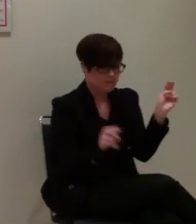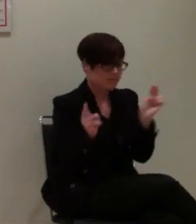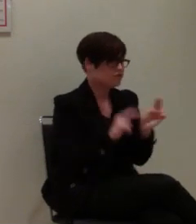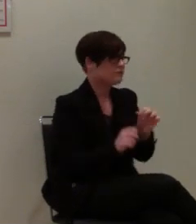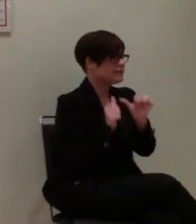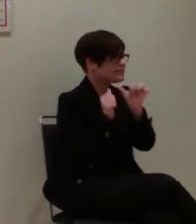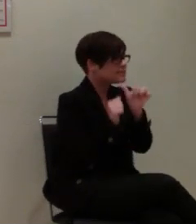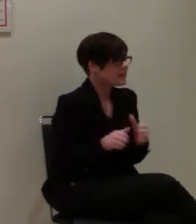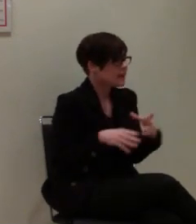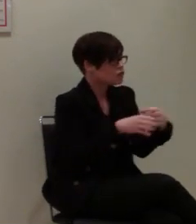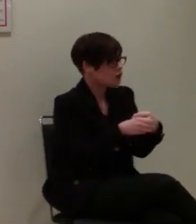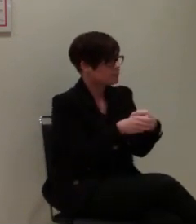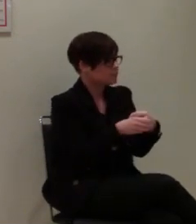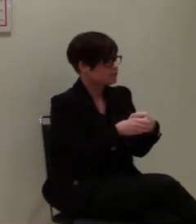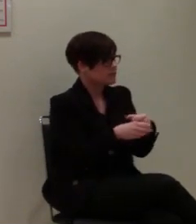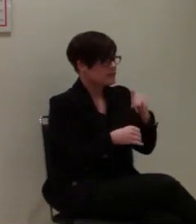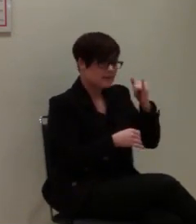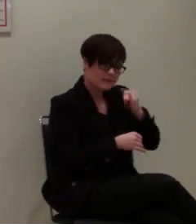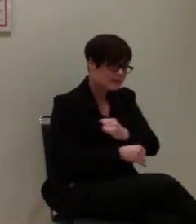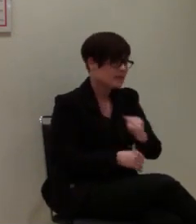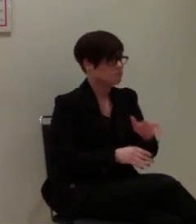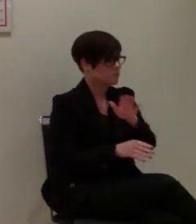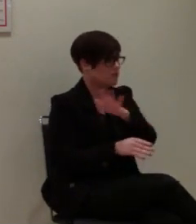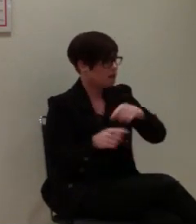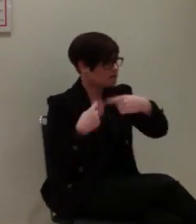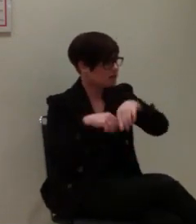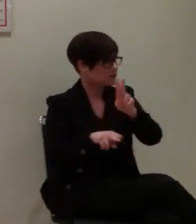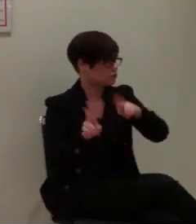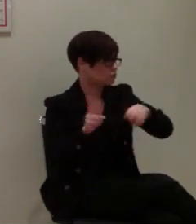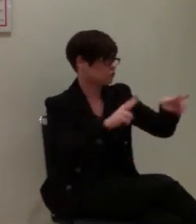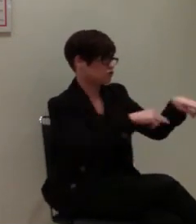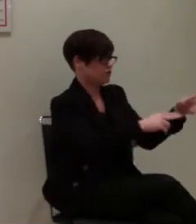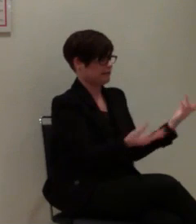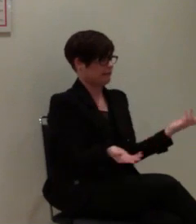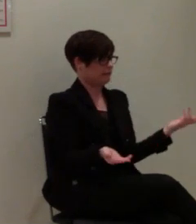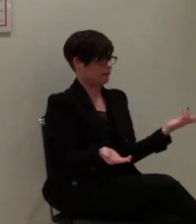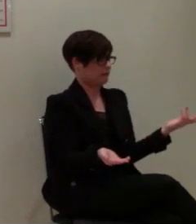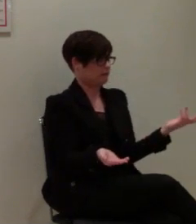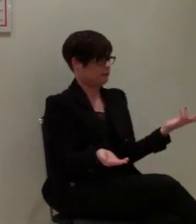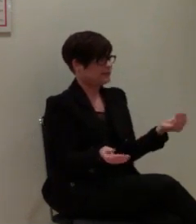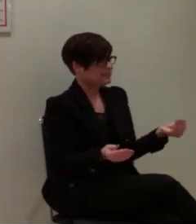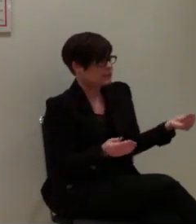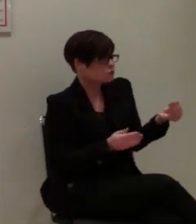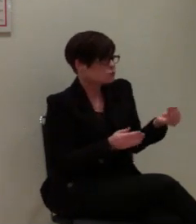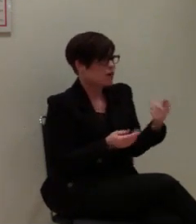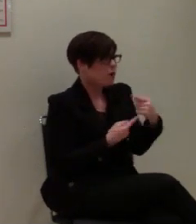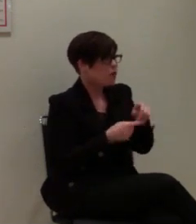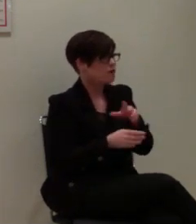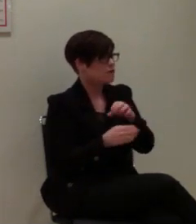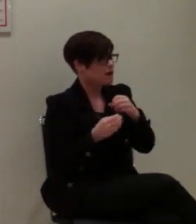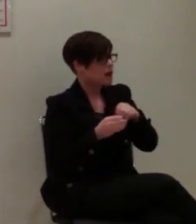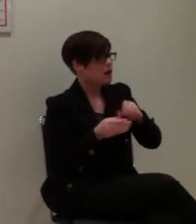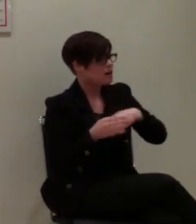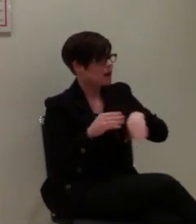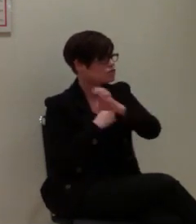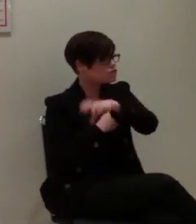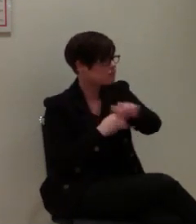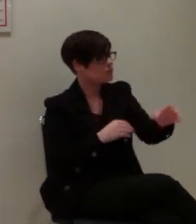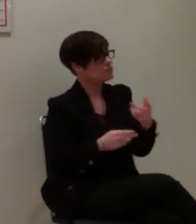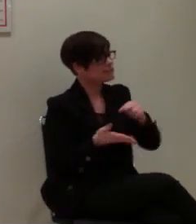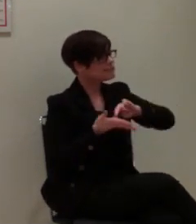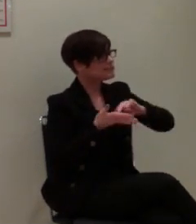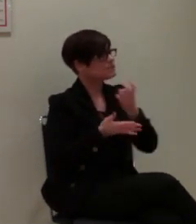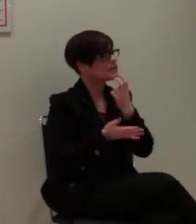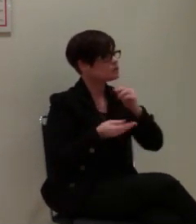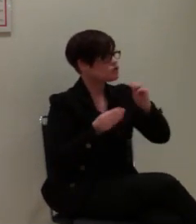heißt, die Trägerschaft ist in jedem Landkreis unterschiedlich. Dazu kommt noch, dass die technische Ausstattung jeder Leitstelle völlig verschieden